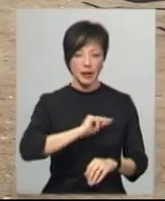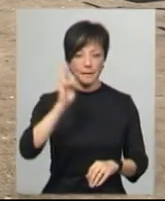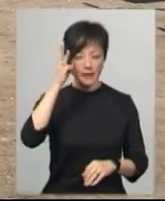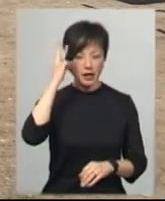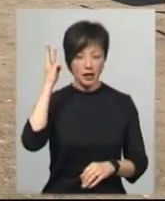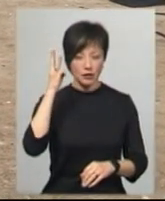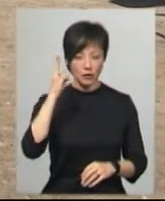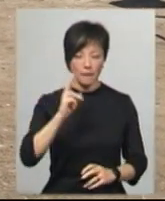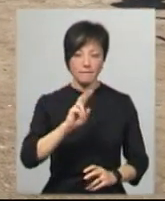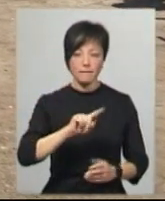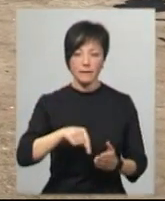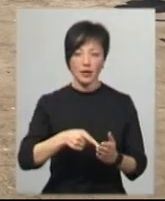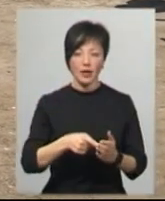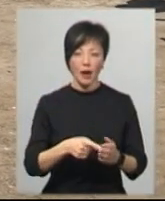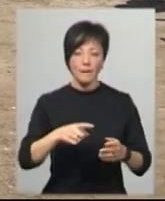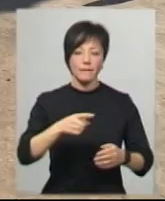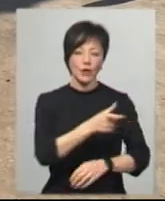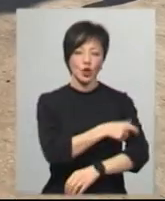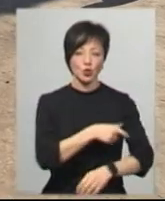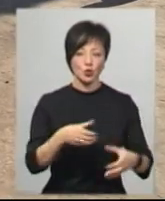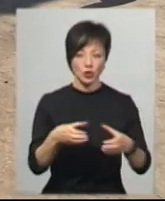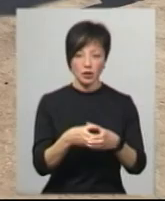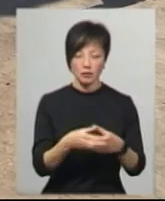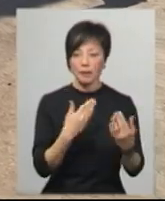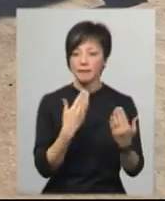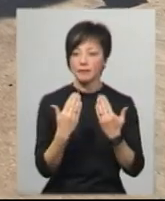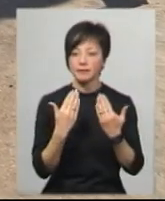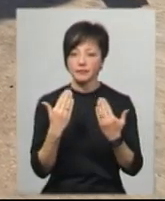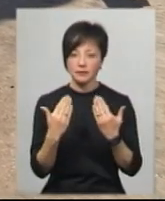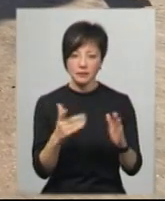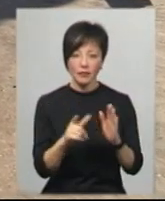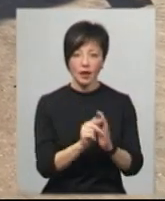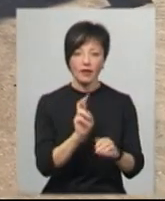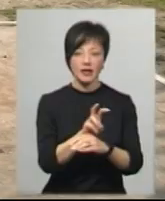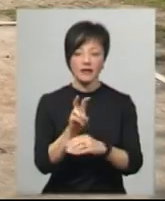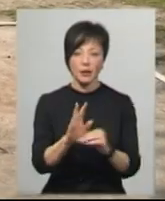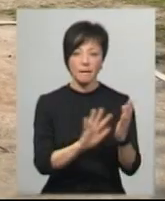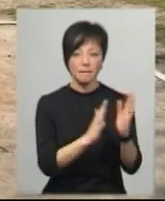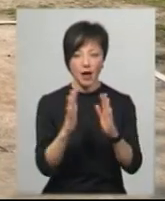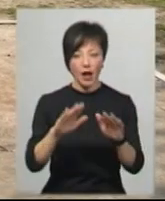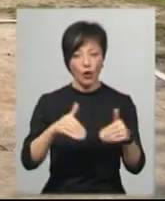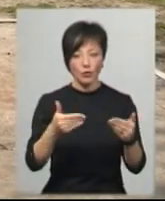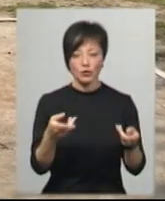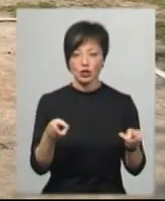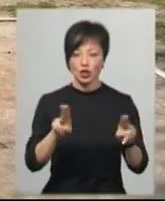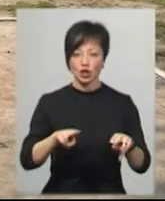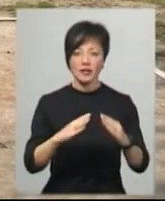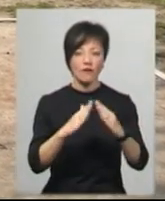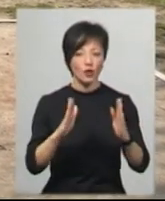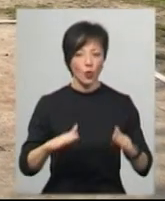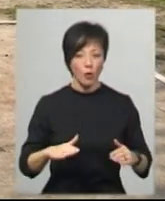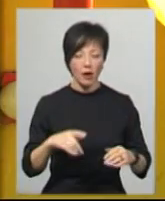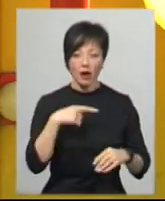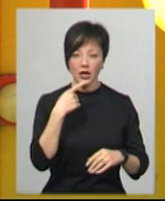комунального підприємства «Муніципальна дружина». Для цього проводять бесіди з тими, хто відвідує парки і сквери міста, та рекомендують залишатися вдома, каже